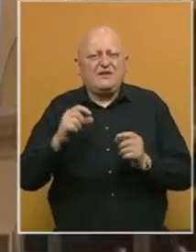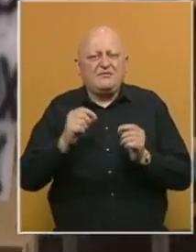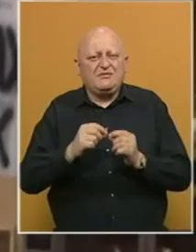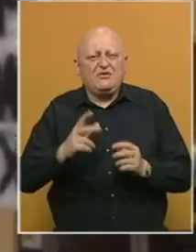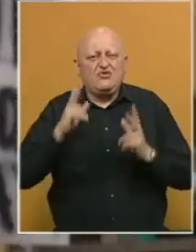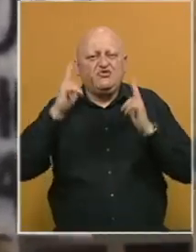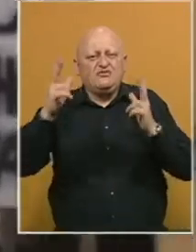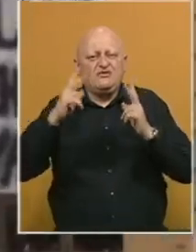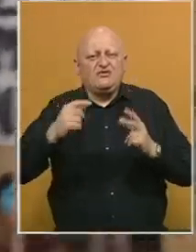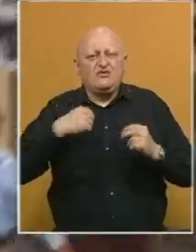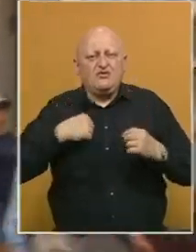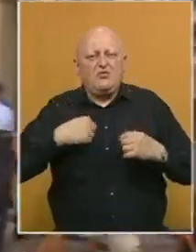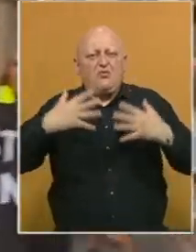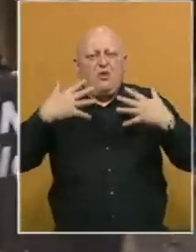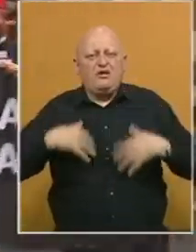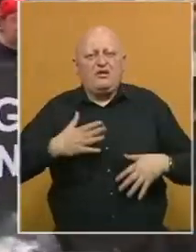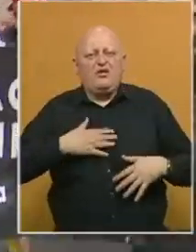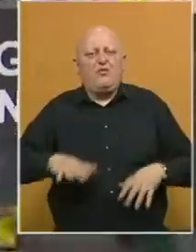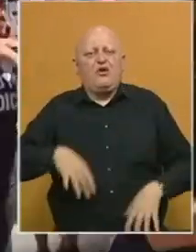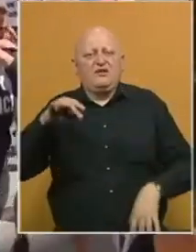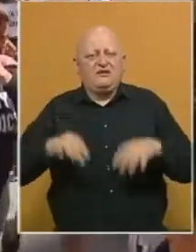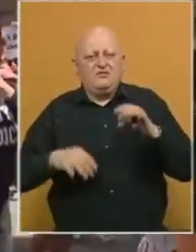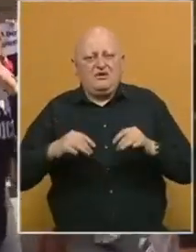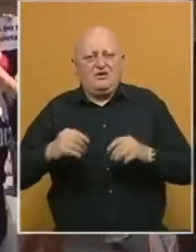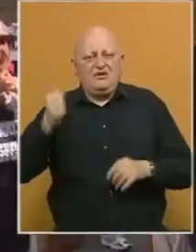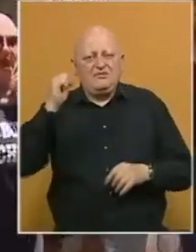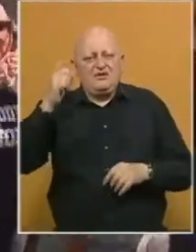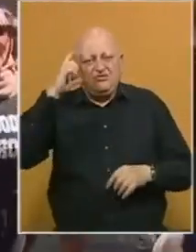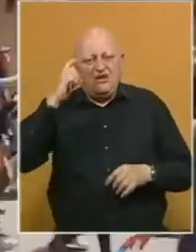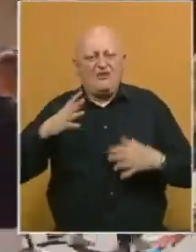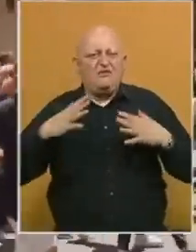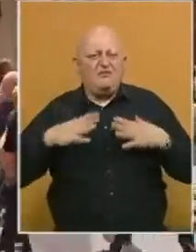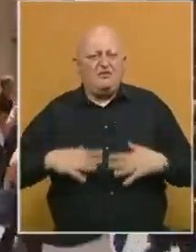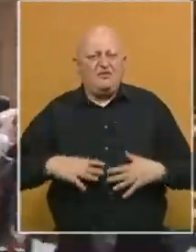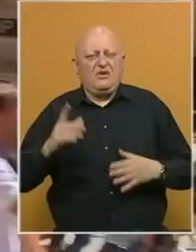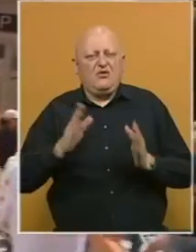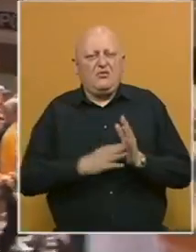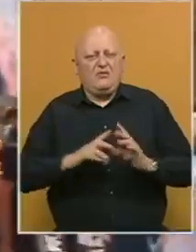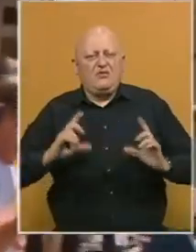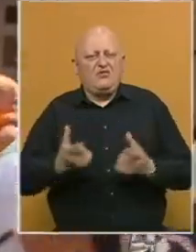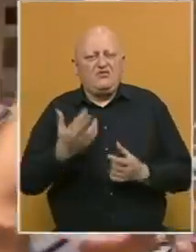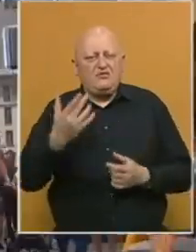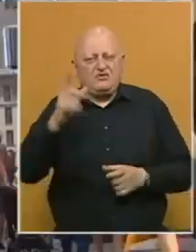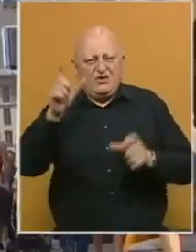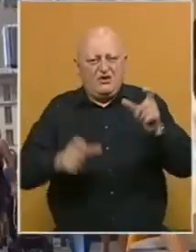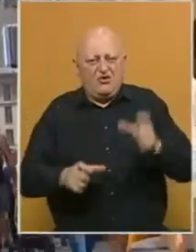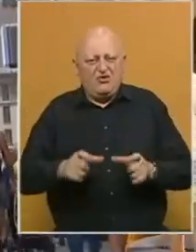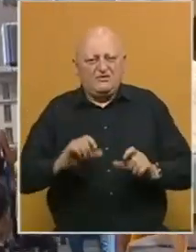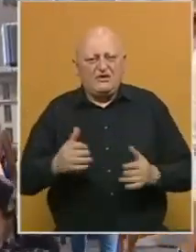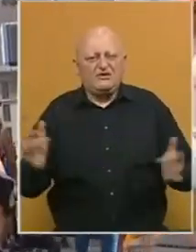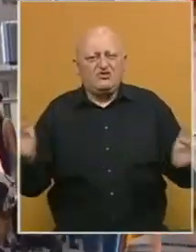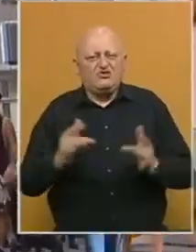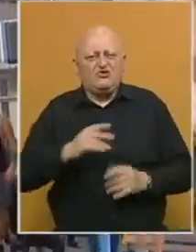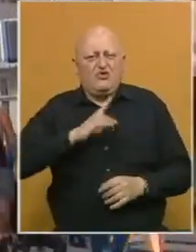Sidneja i Brisbanea, uzvikujući parole Moje tijelo, Moj izbor. Demonstracije su uglavnom bile mirne, ali u Melburnu je uhopšeno nekoliko